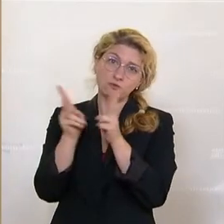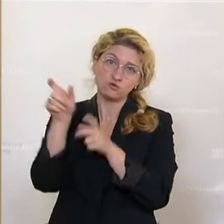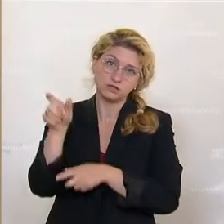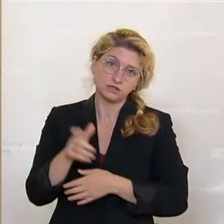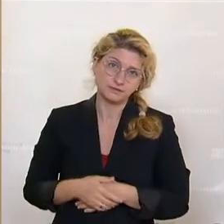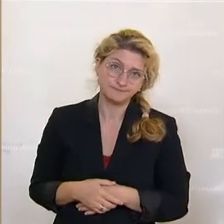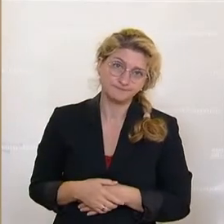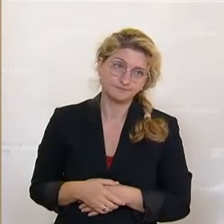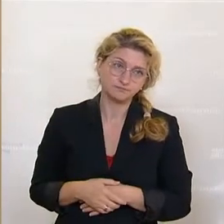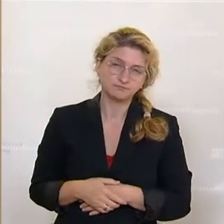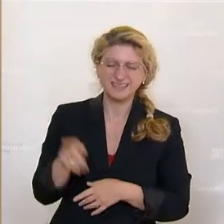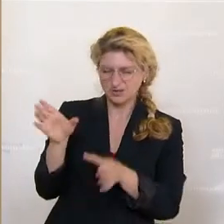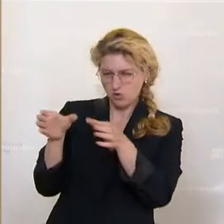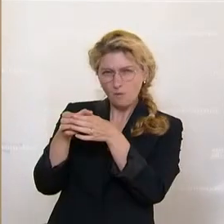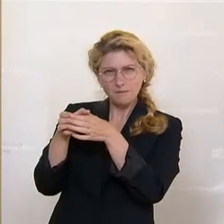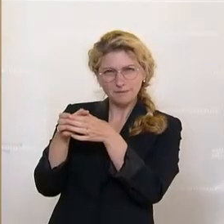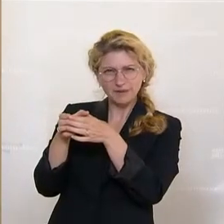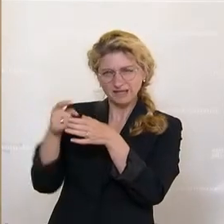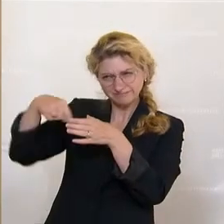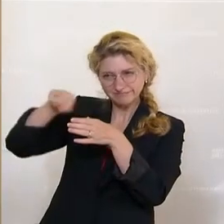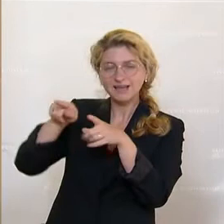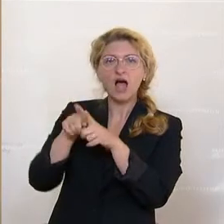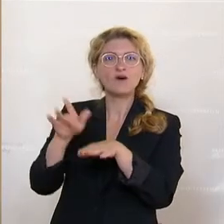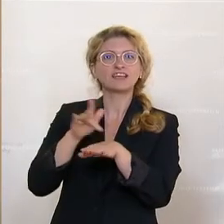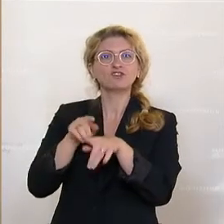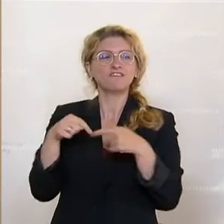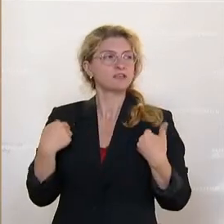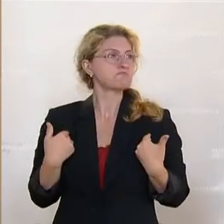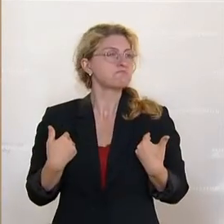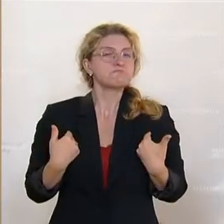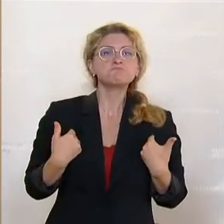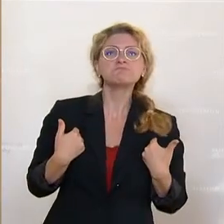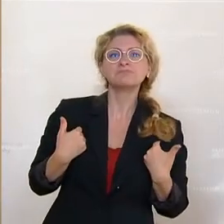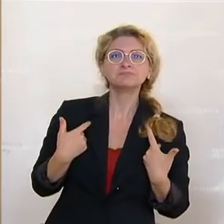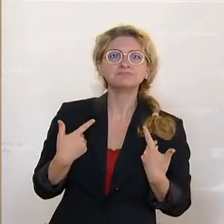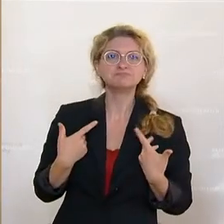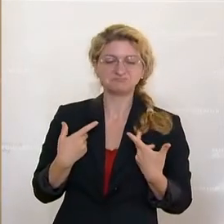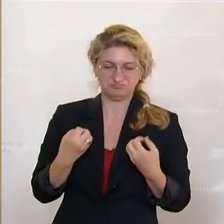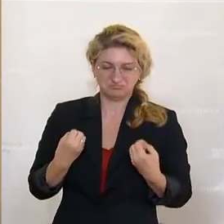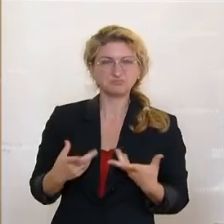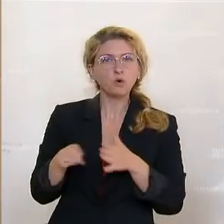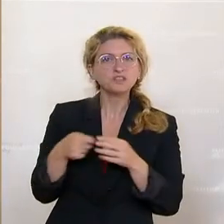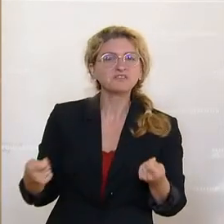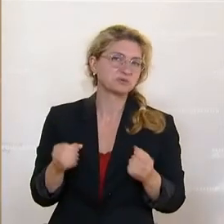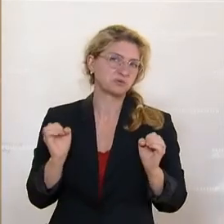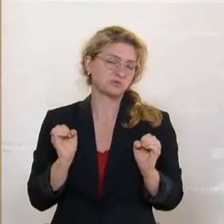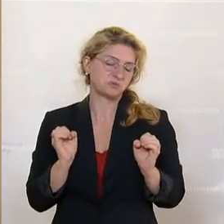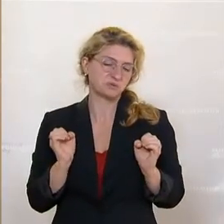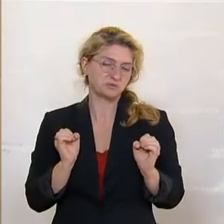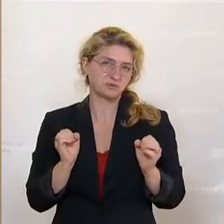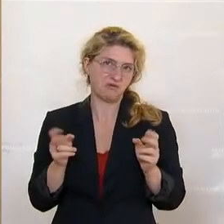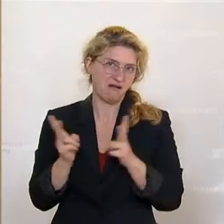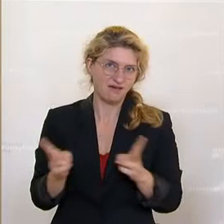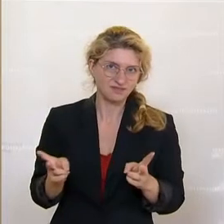Diese Gruppe um Kurz fühlt sich auch unantastbar, will sich nicht kontrollieren lassen. Wir haben das ja alle erlebt, wie Sie